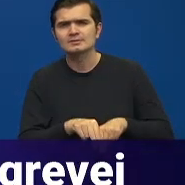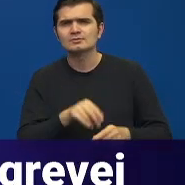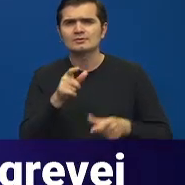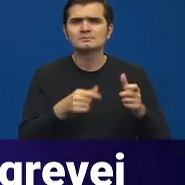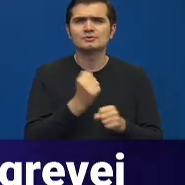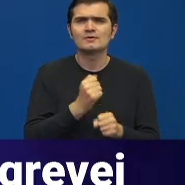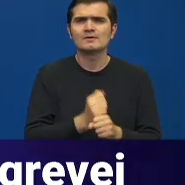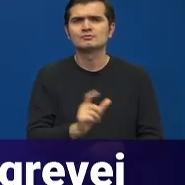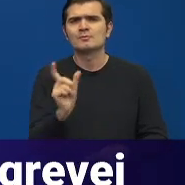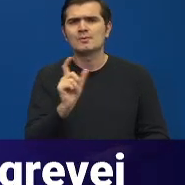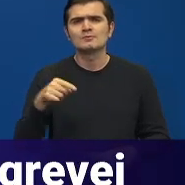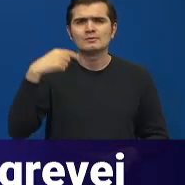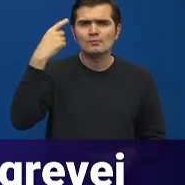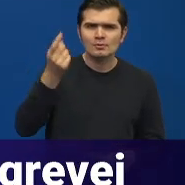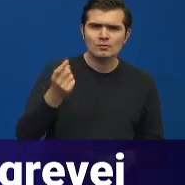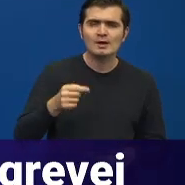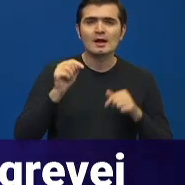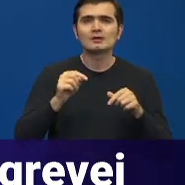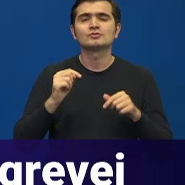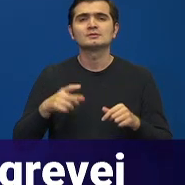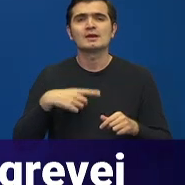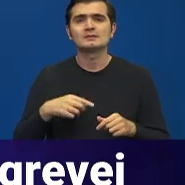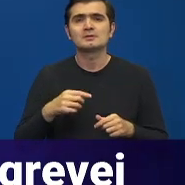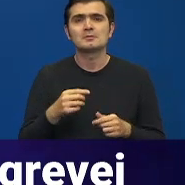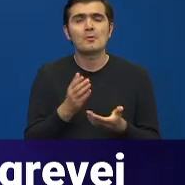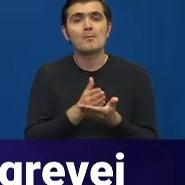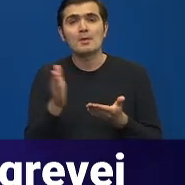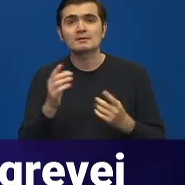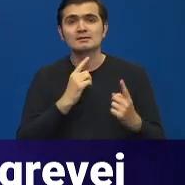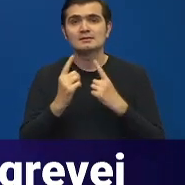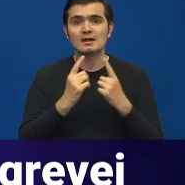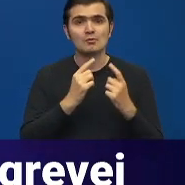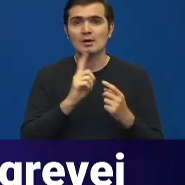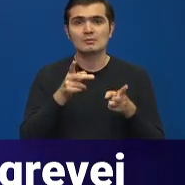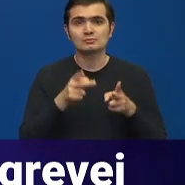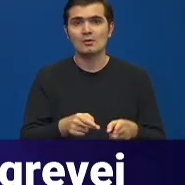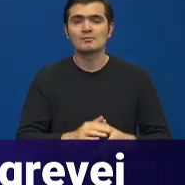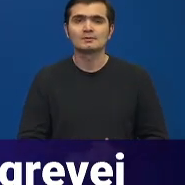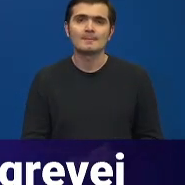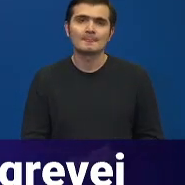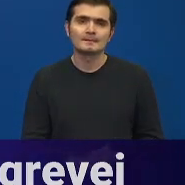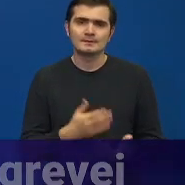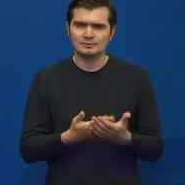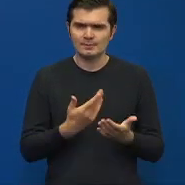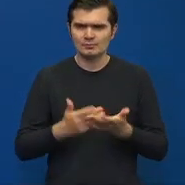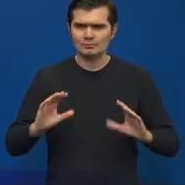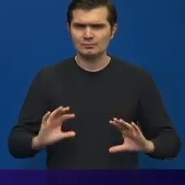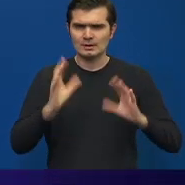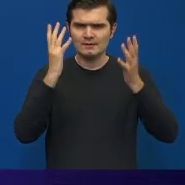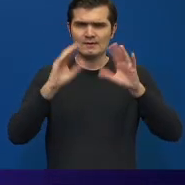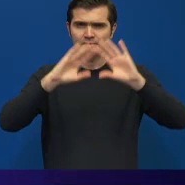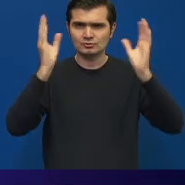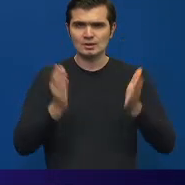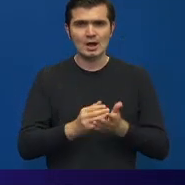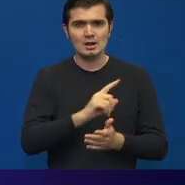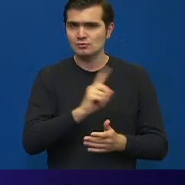următoare, examenele încheierea situațiilor, face parte din acest dialog. Dialogul nu se oprește niciodată. Deci, pe grepa generală, nu vor mai